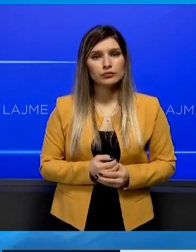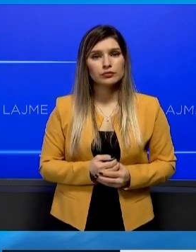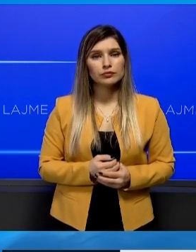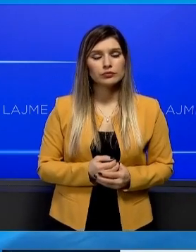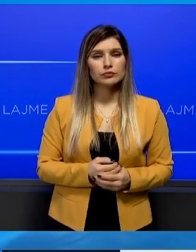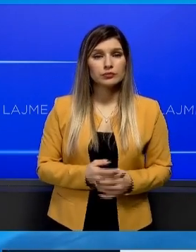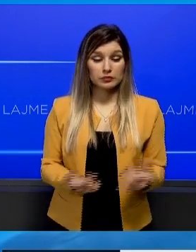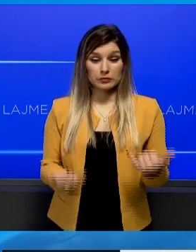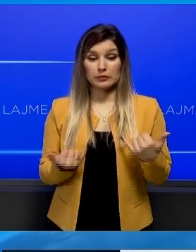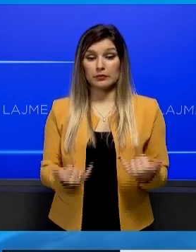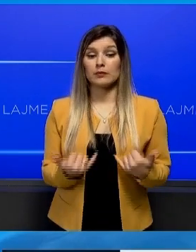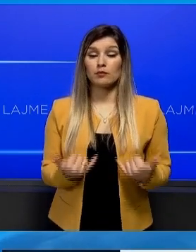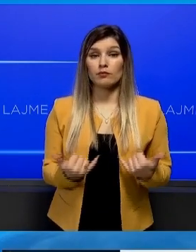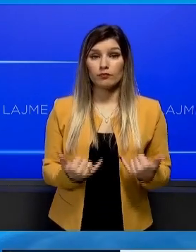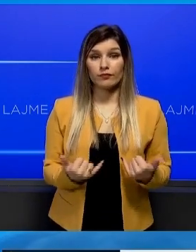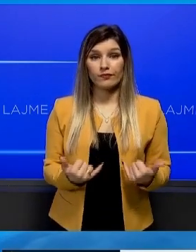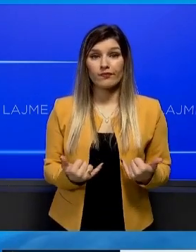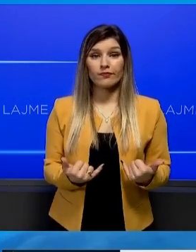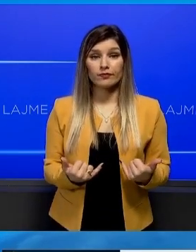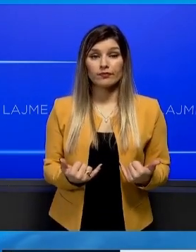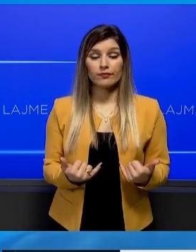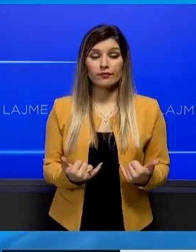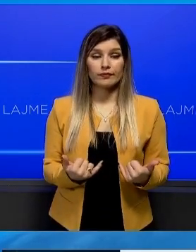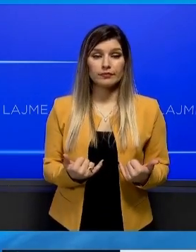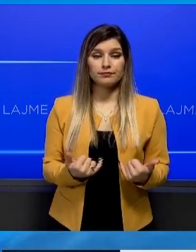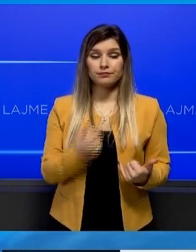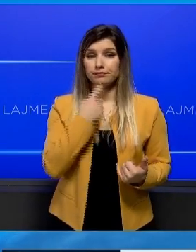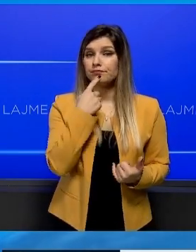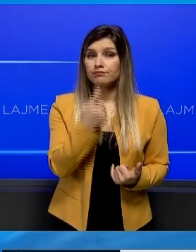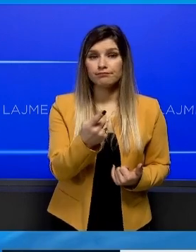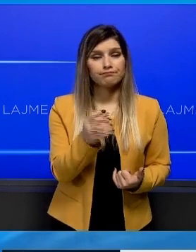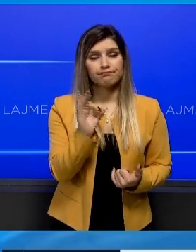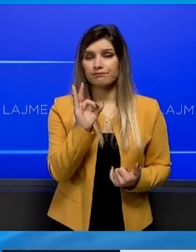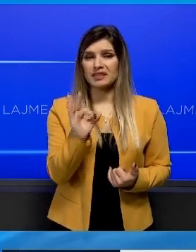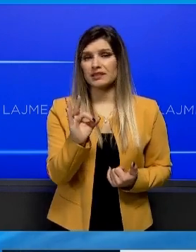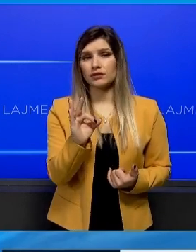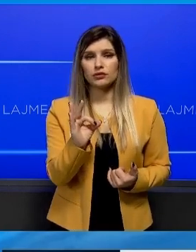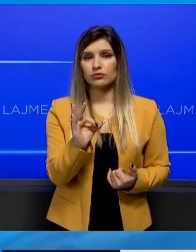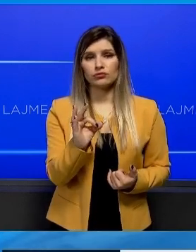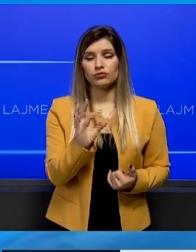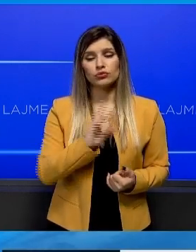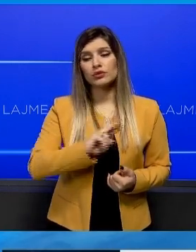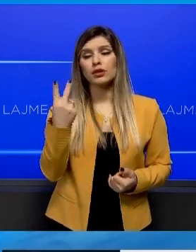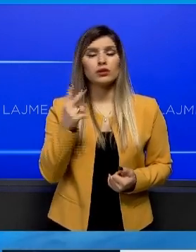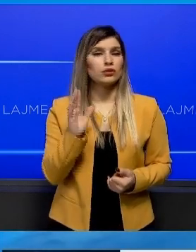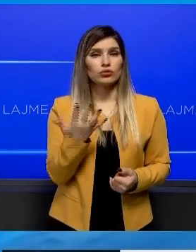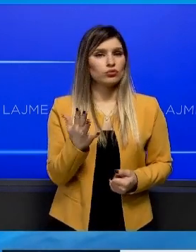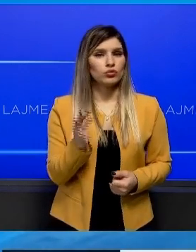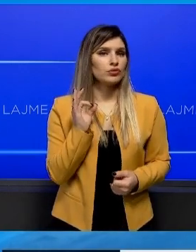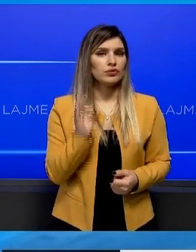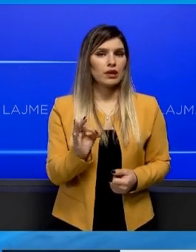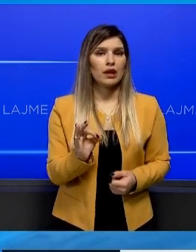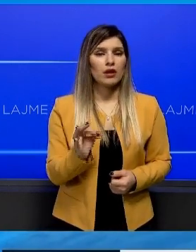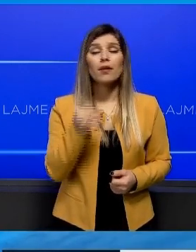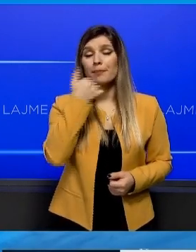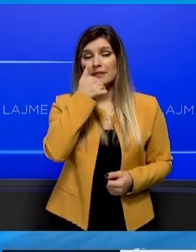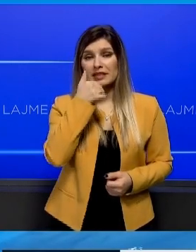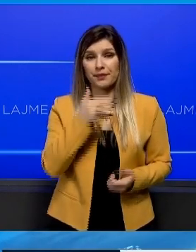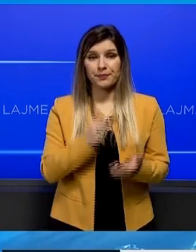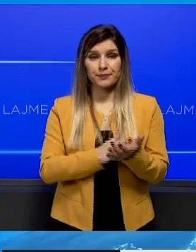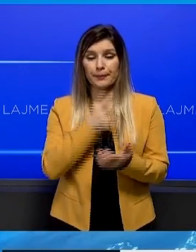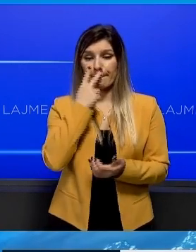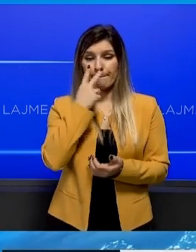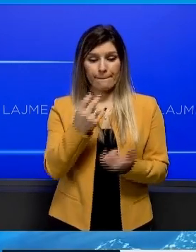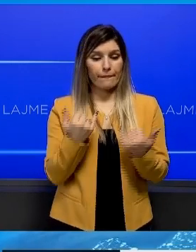Për momentin, mundësit janë, suja zerë, sepse nëse marim parasysh se